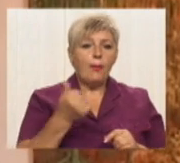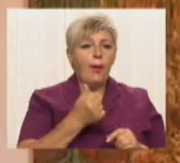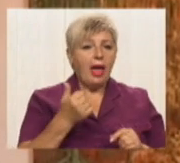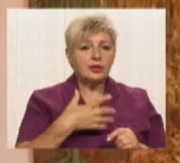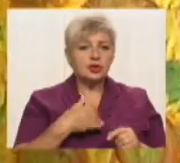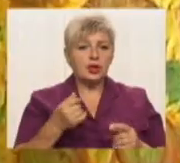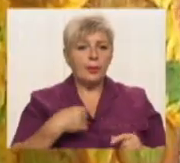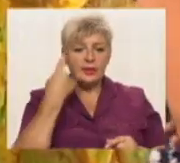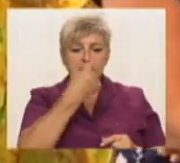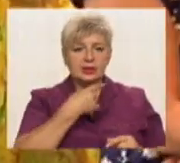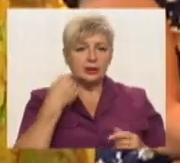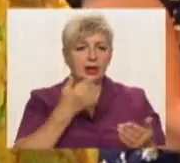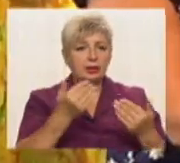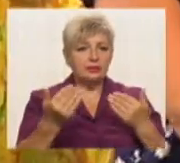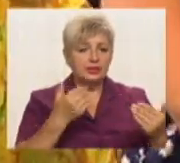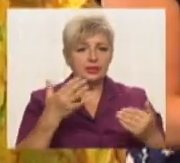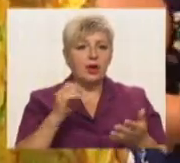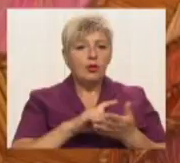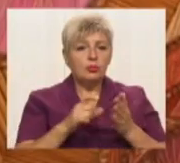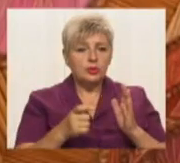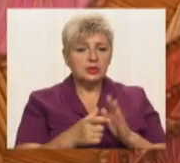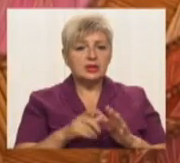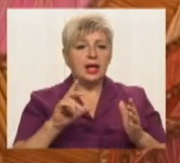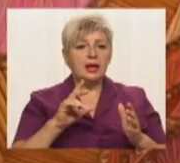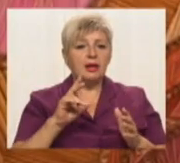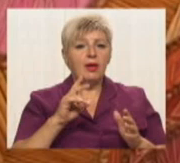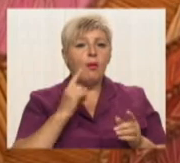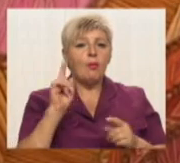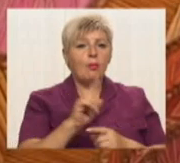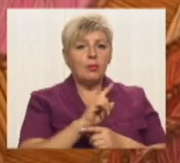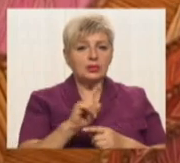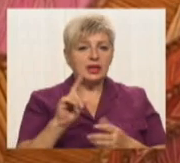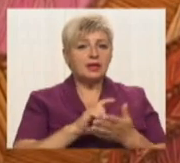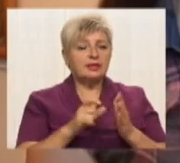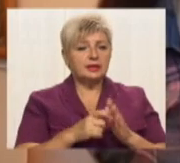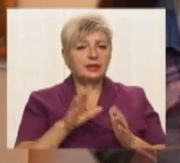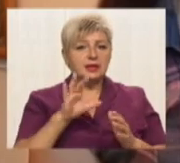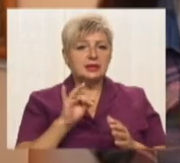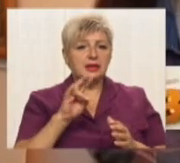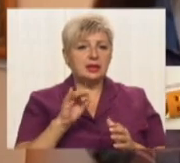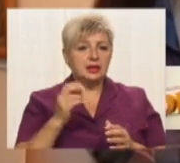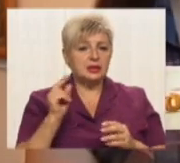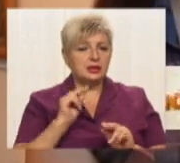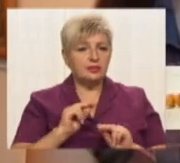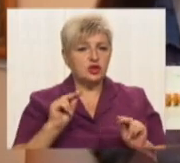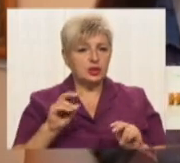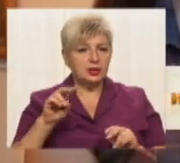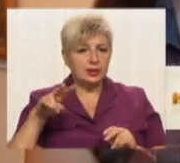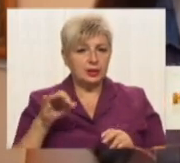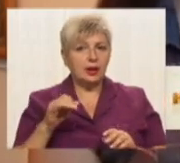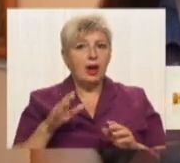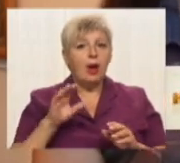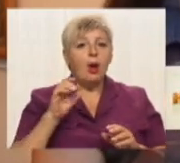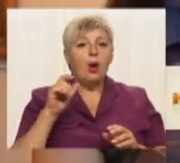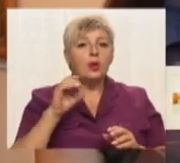виставка Олени Телятник в музеї квартирі вчителя Григорія Синиці. «Якщо у Григорія Івановича це була дійсно мозаїка,